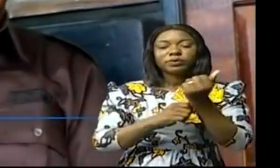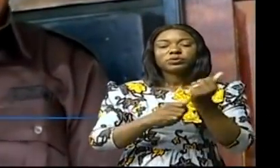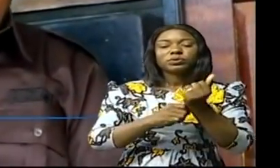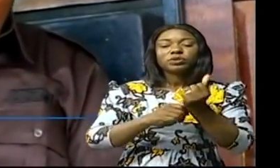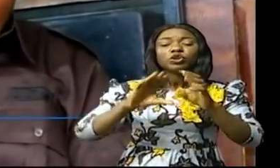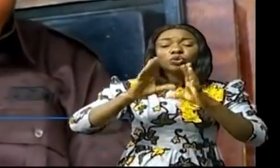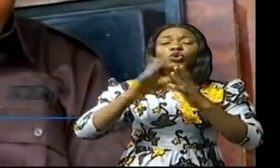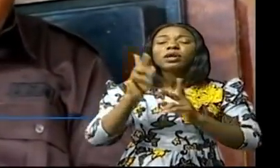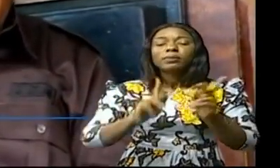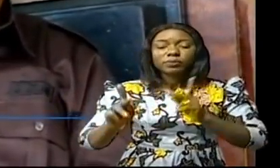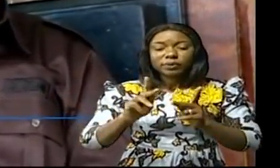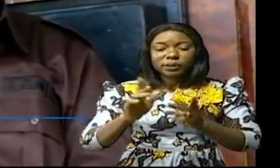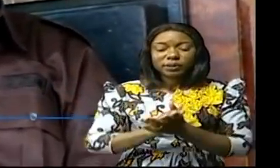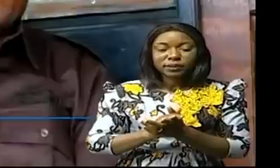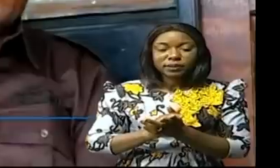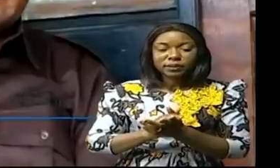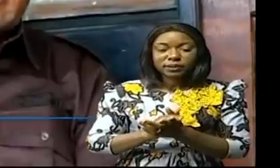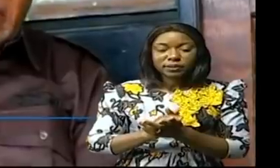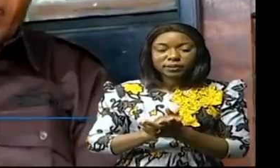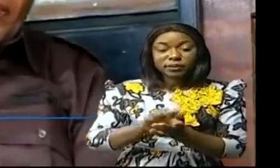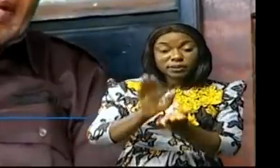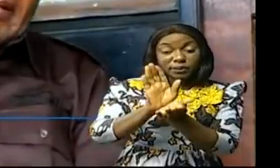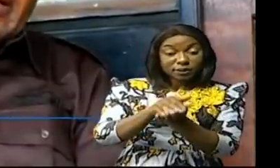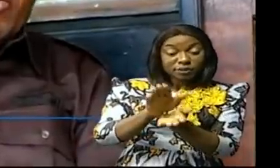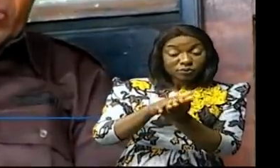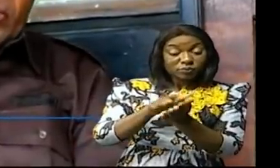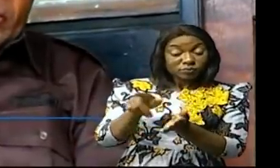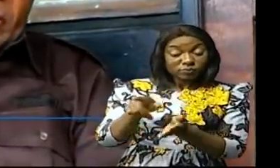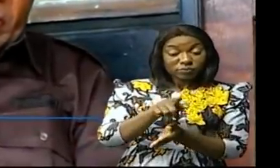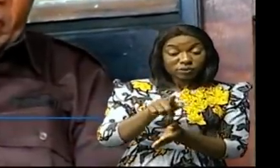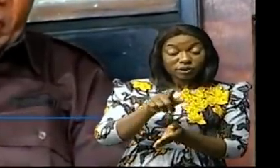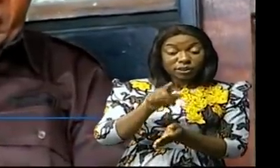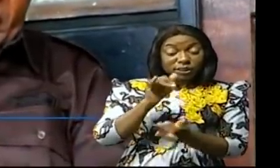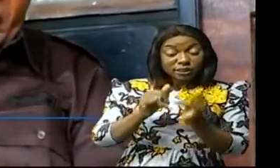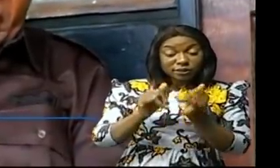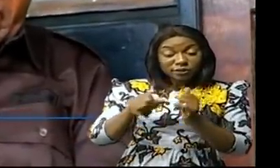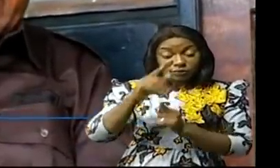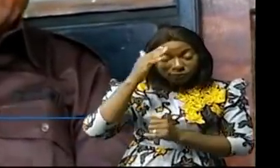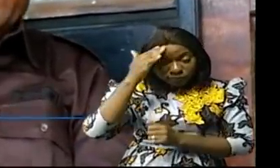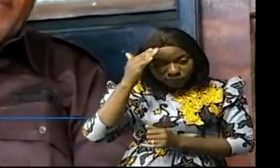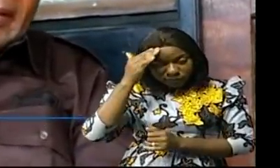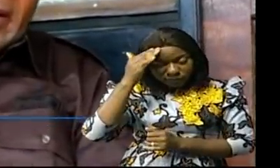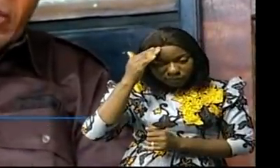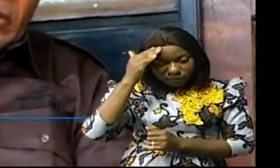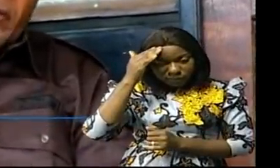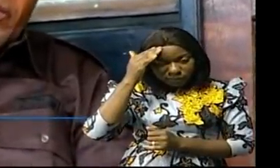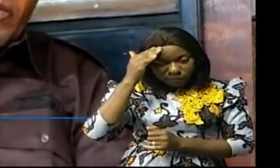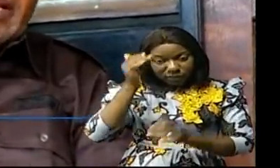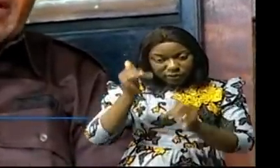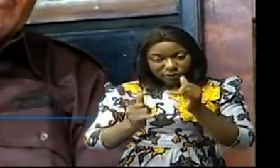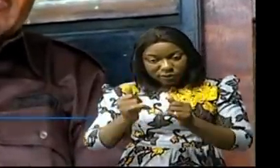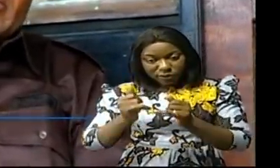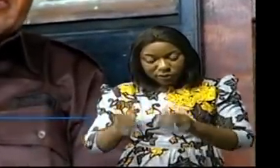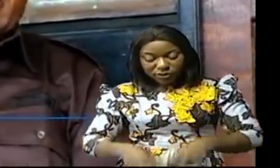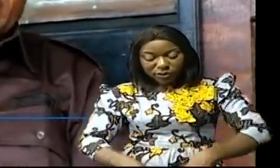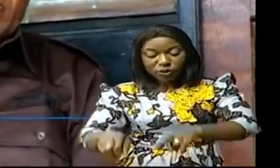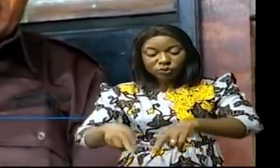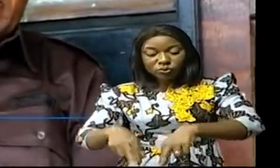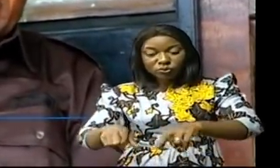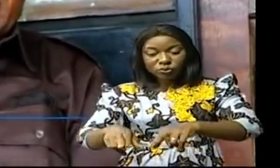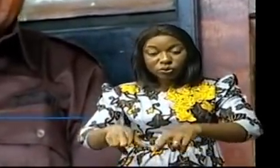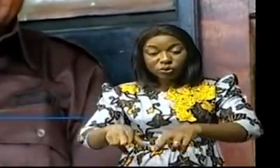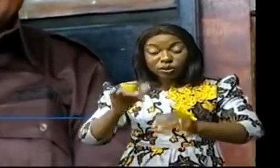Sankourou. Si vous pensez au roux, vous pensez au cheffluier de la province de